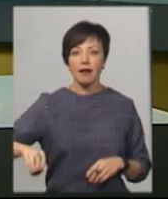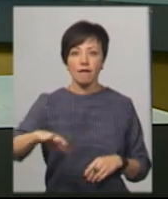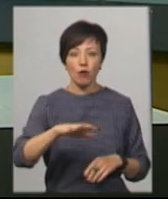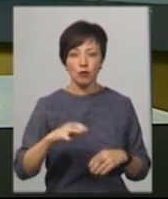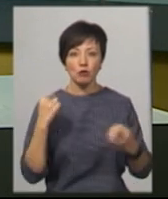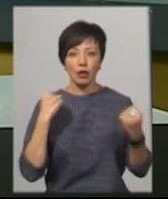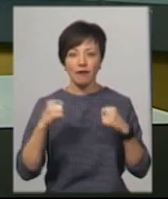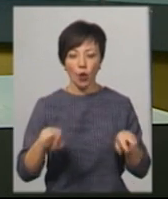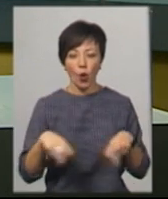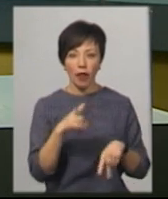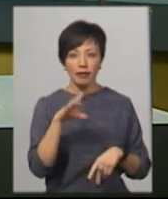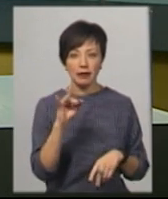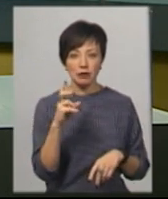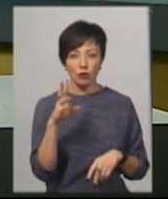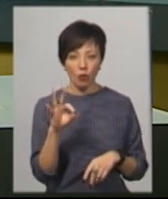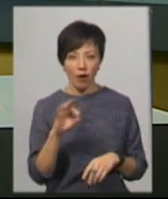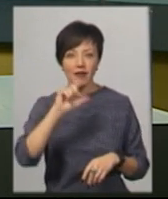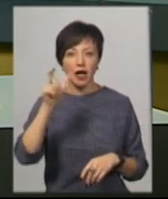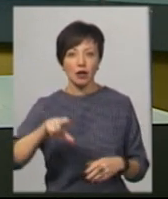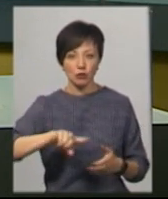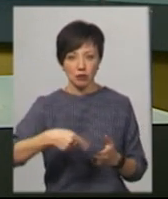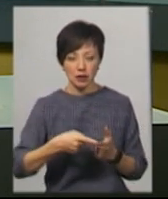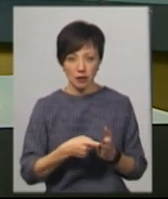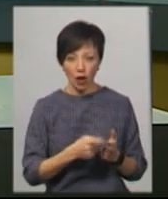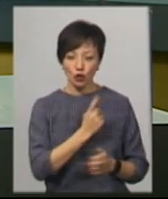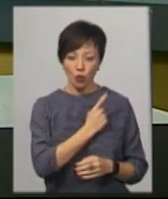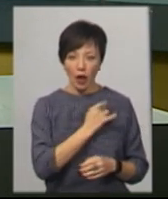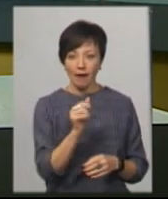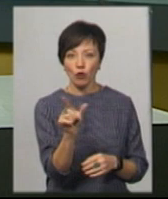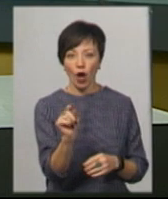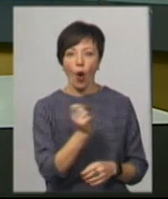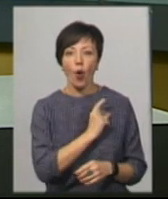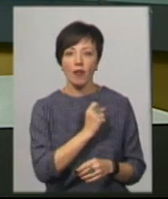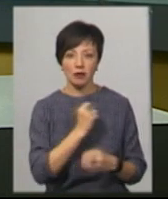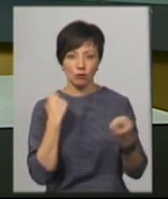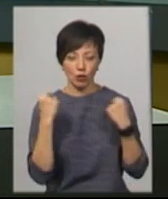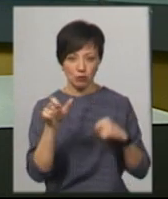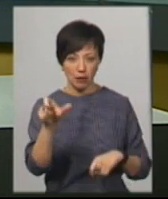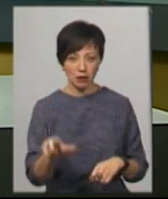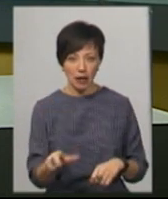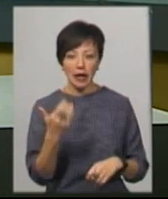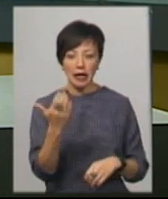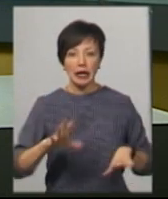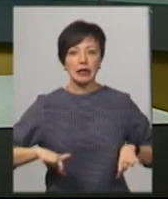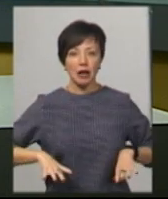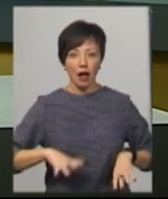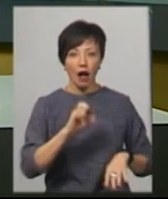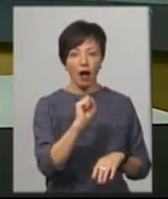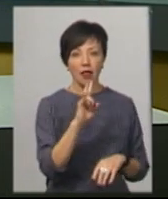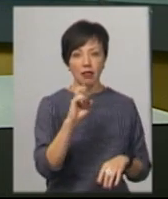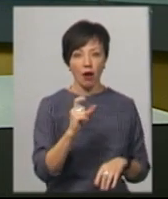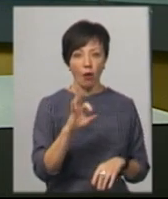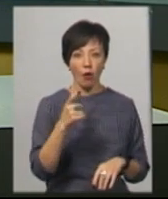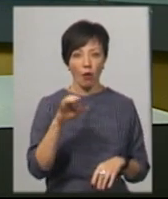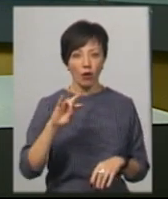Монте-Картіні в сольному виступі та в дуеті з одеською напарницею Євою Загородньою. Її тренер Анна Огонь каже,